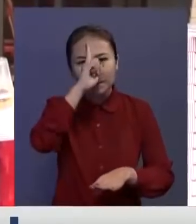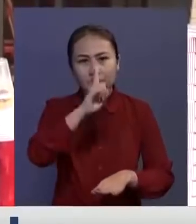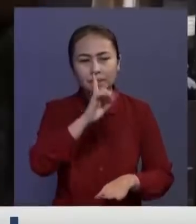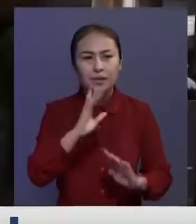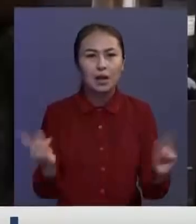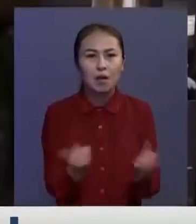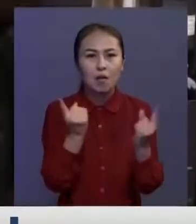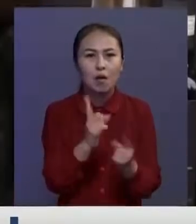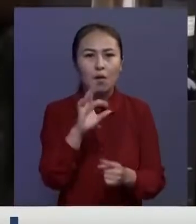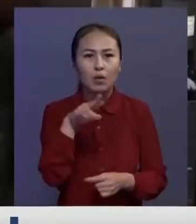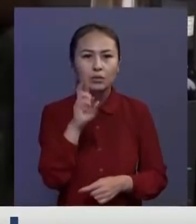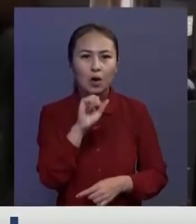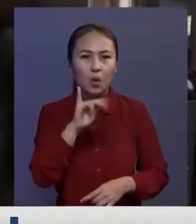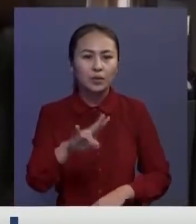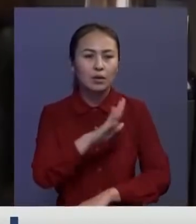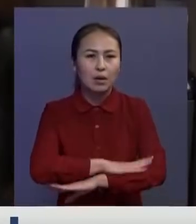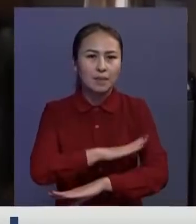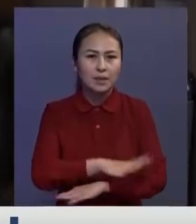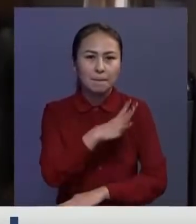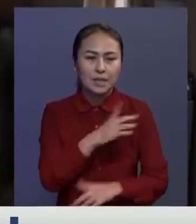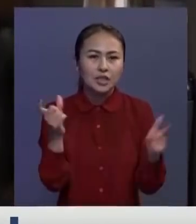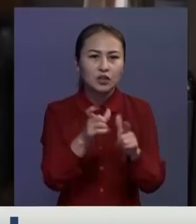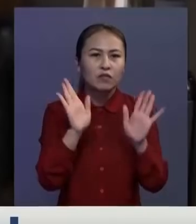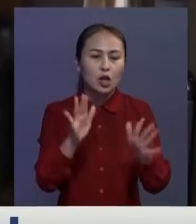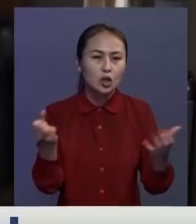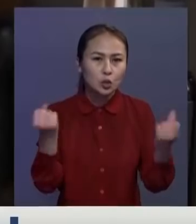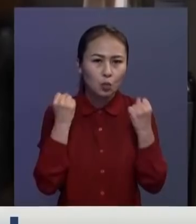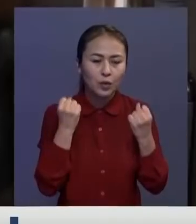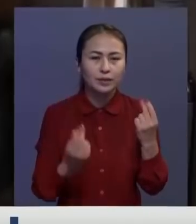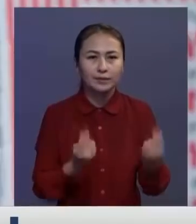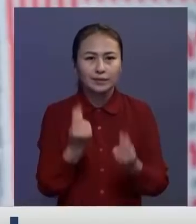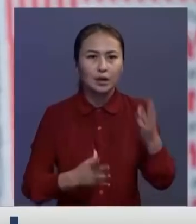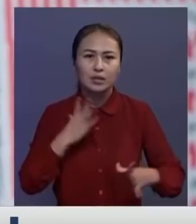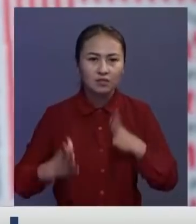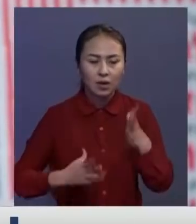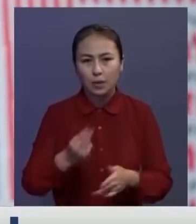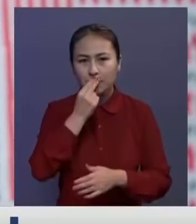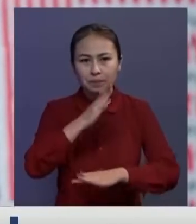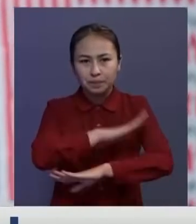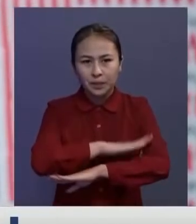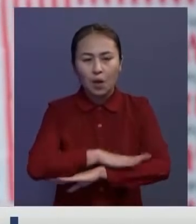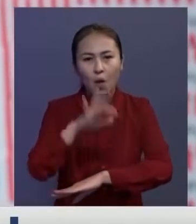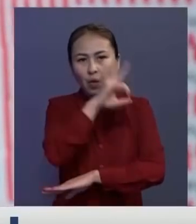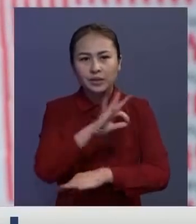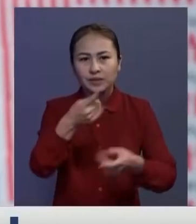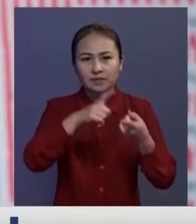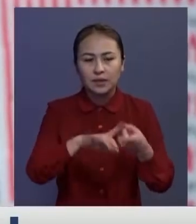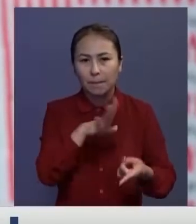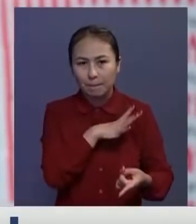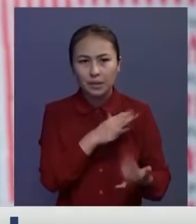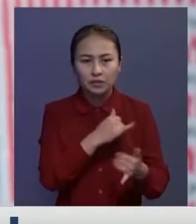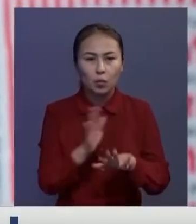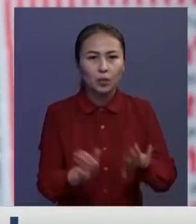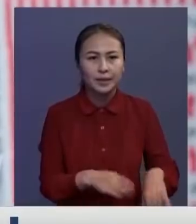женілдетілген локдауын тәртіпі қабылданды. Шектеулер негізінен спорт, ойынсауық және қоғамдық тамақтандыру салыларына ғатысты қабылданды.